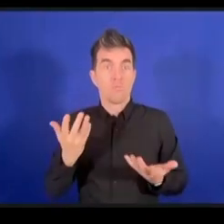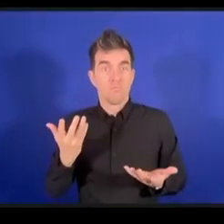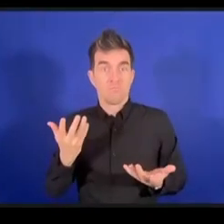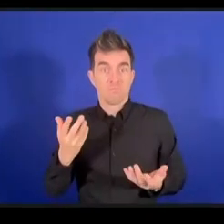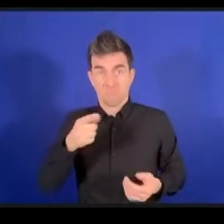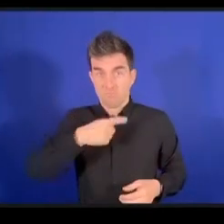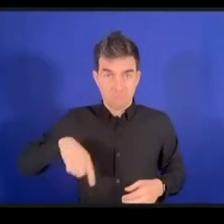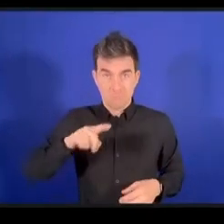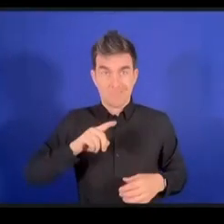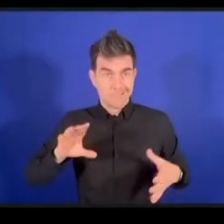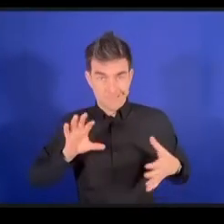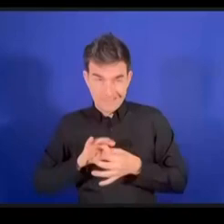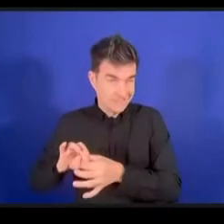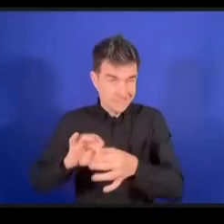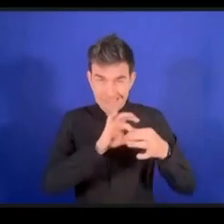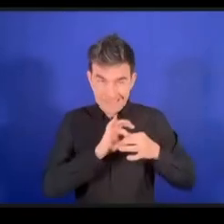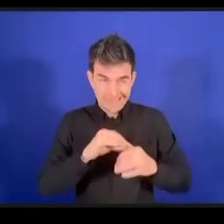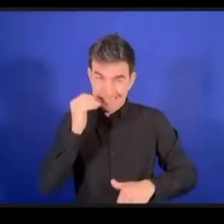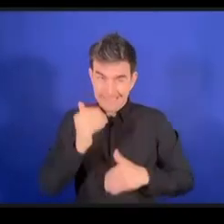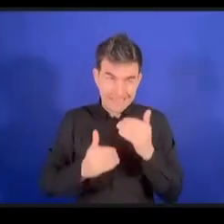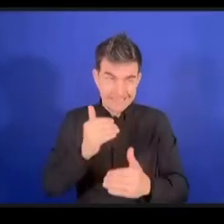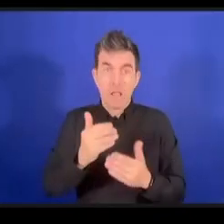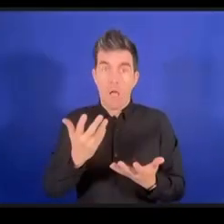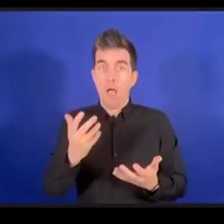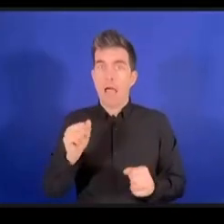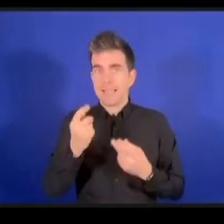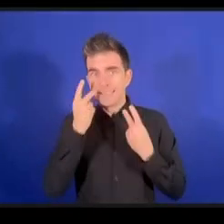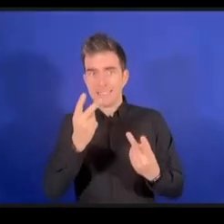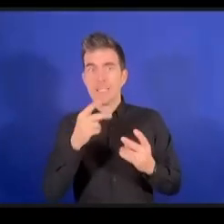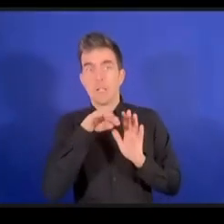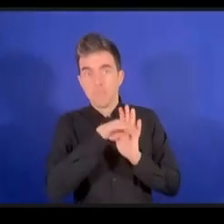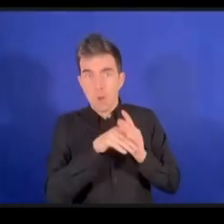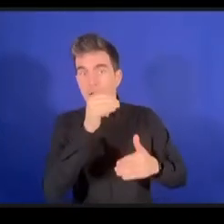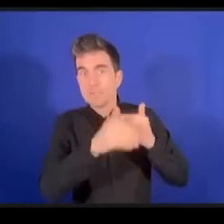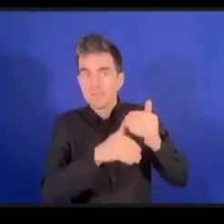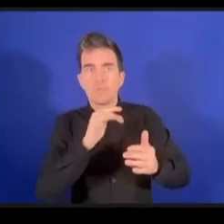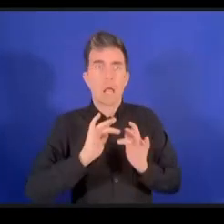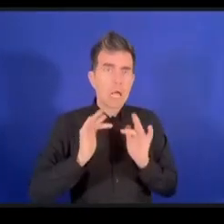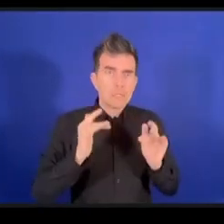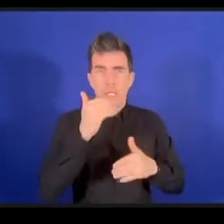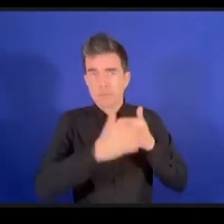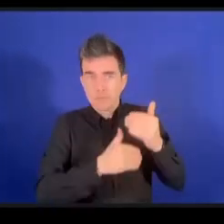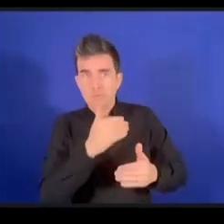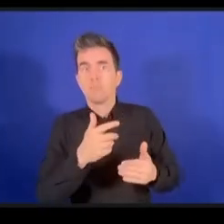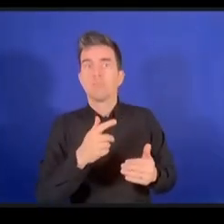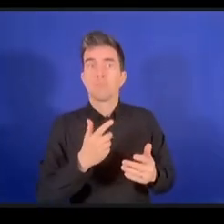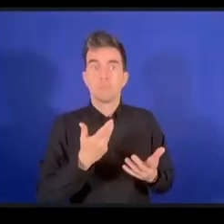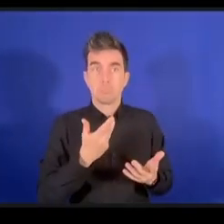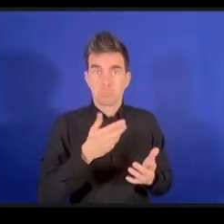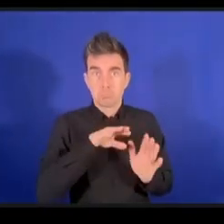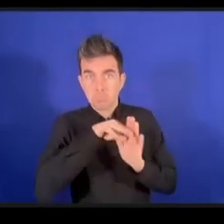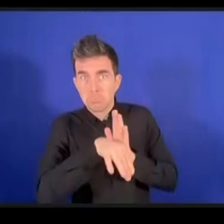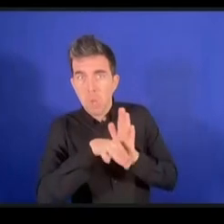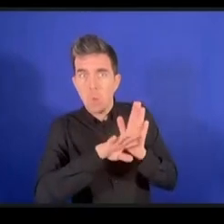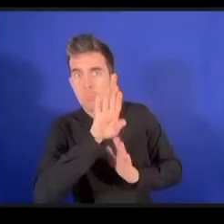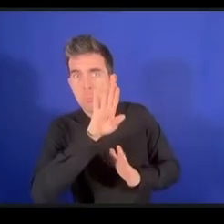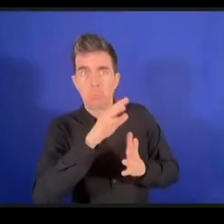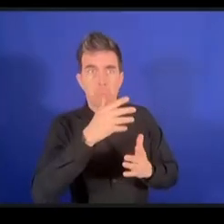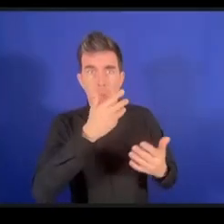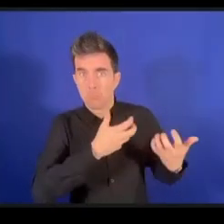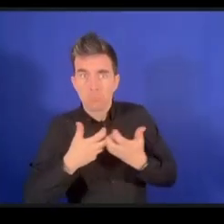تكون متجانسة مع السياسات الأخرى الخاصة بالنفاذ إلى